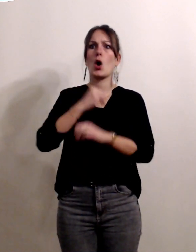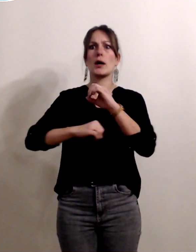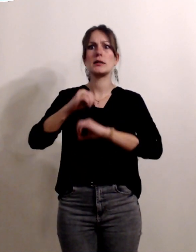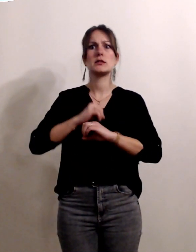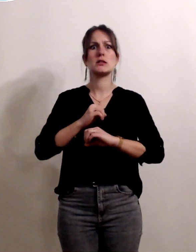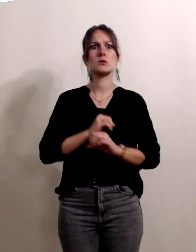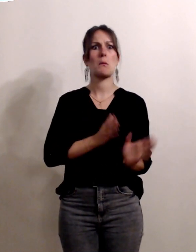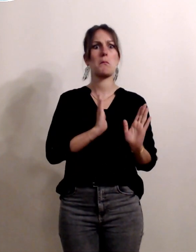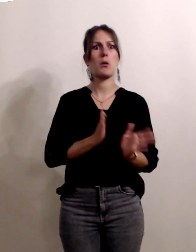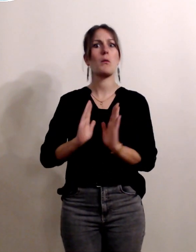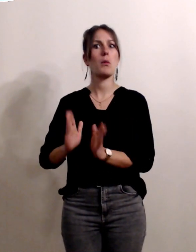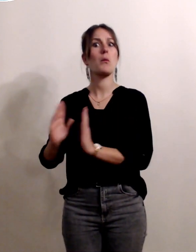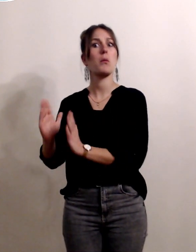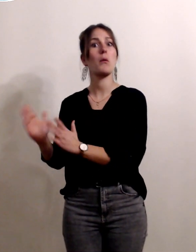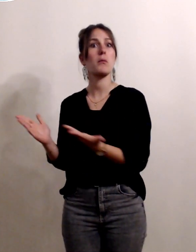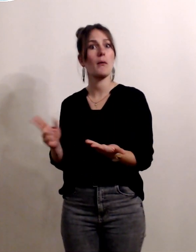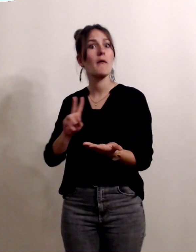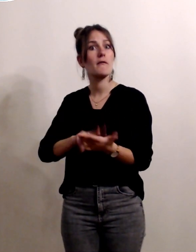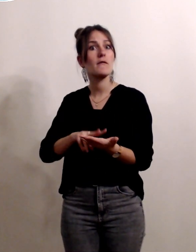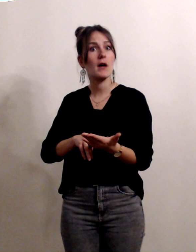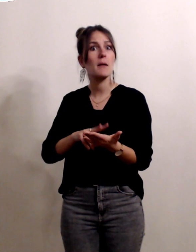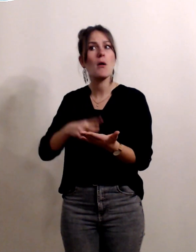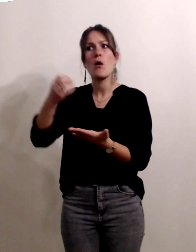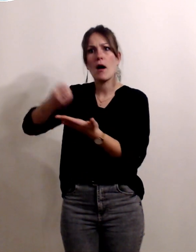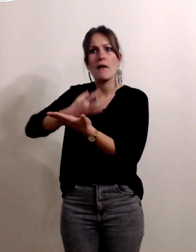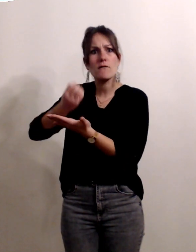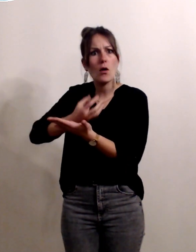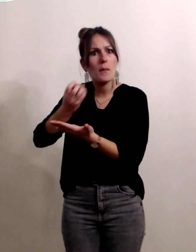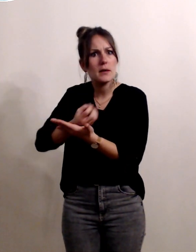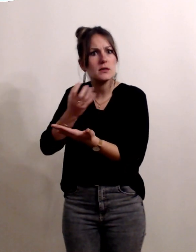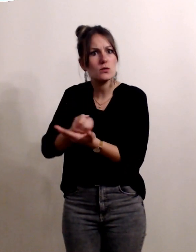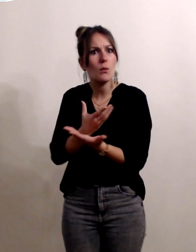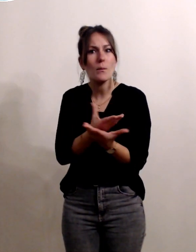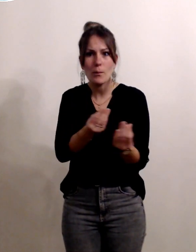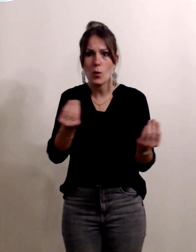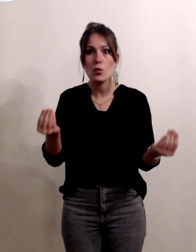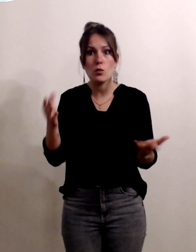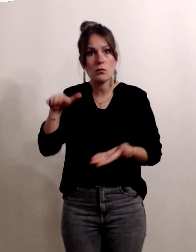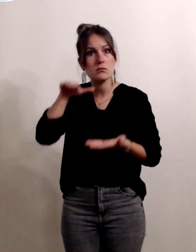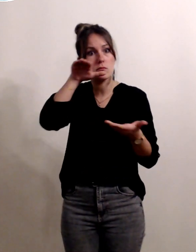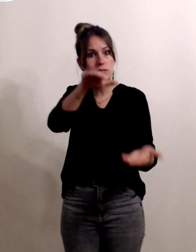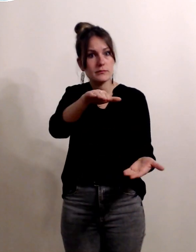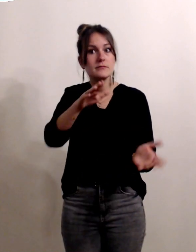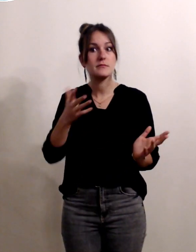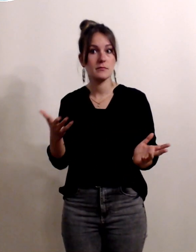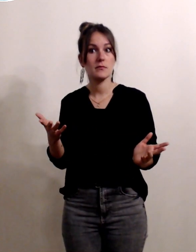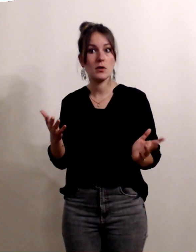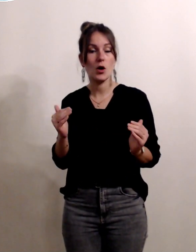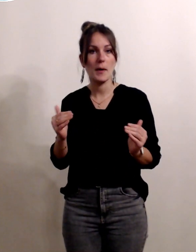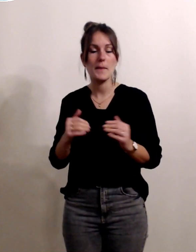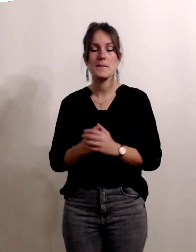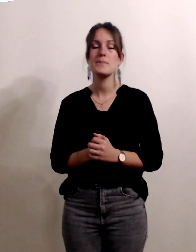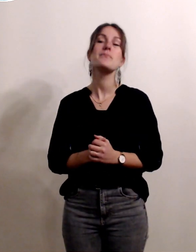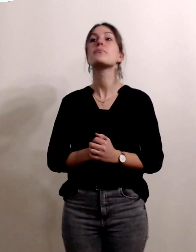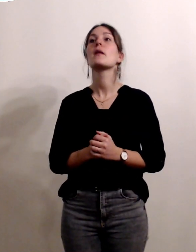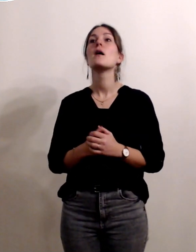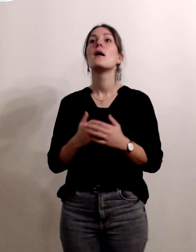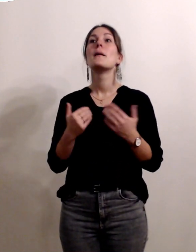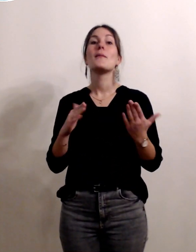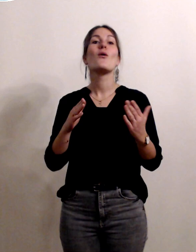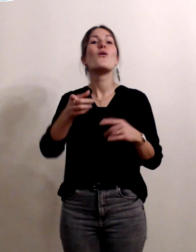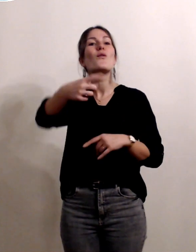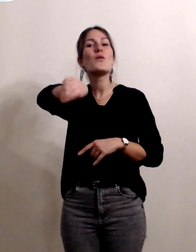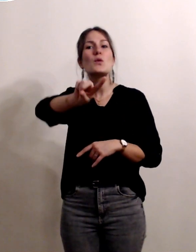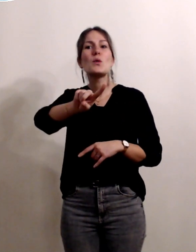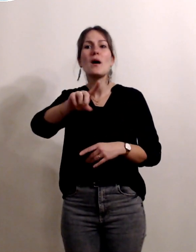présent il y a vraiment beaucoup d'informations qui sont apportées aux femmes enceintes encore faut-il savoir où aller